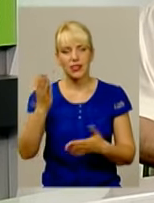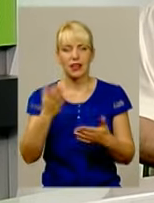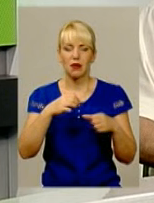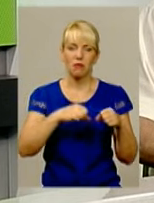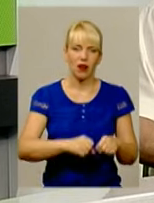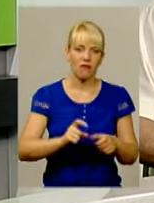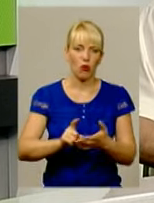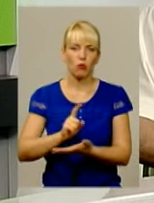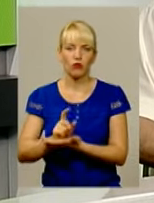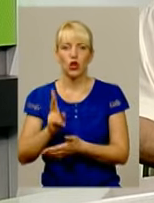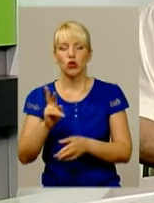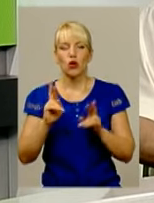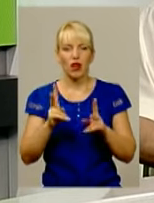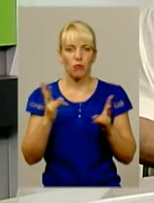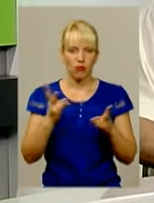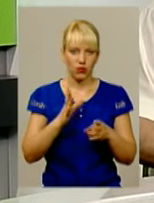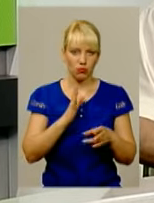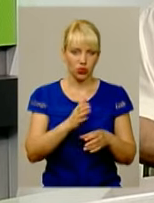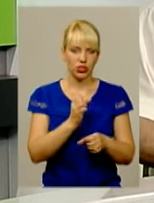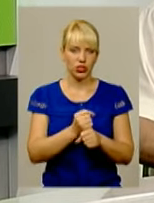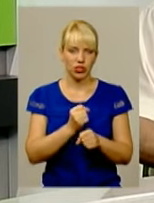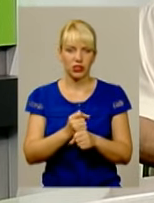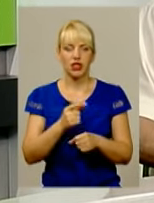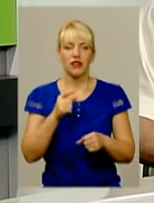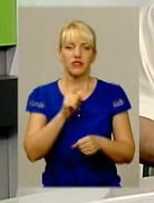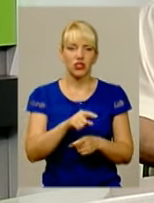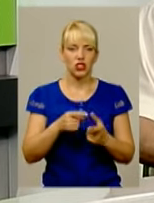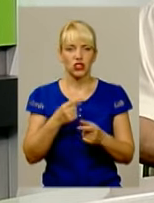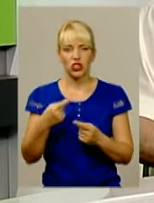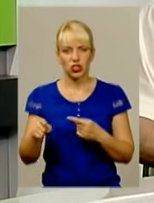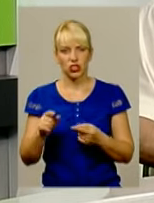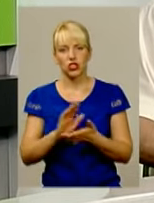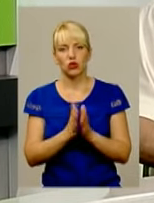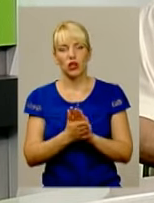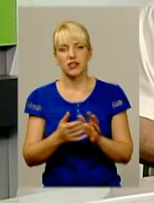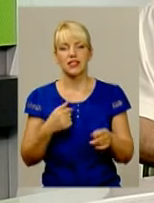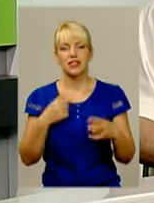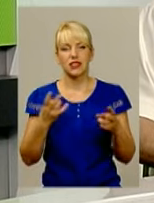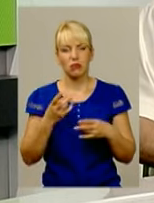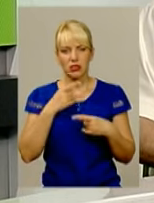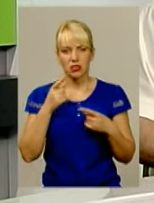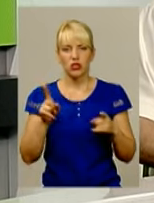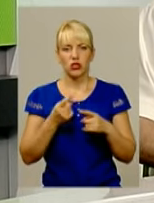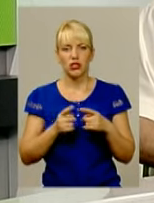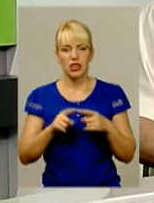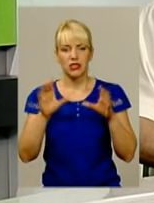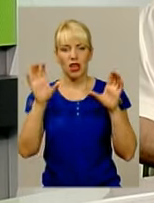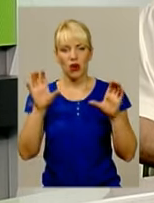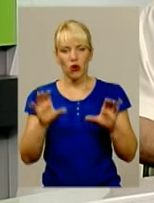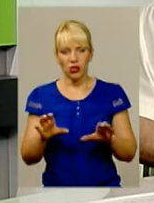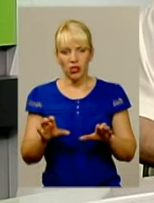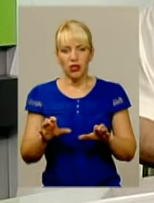як повинен діяти ті в чи іншій ситуації і все таке інше. Зокрема, мушу зазначити, що цей закон, напевне,